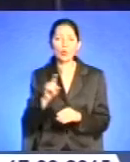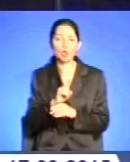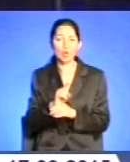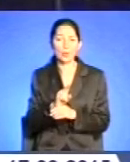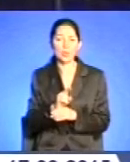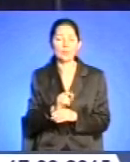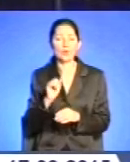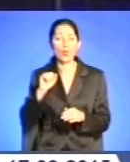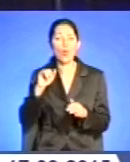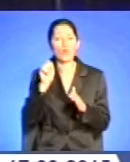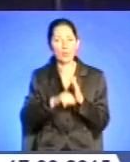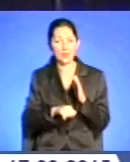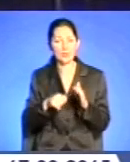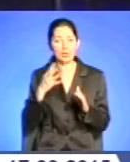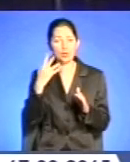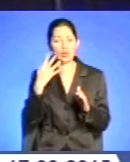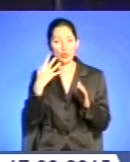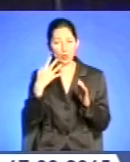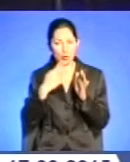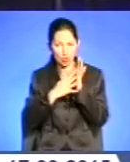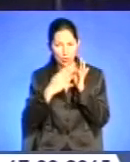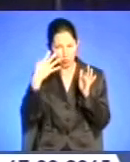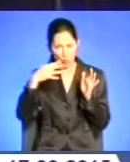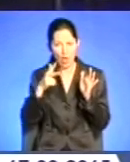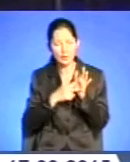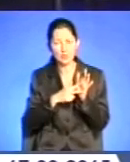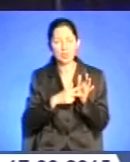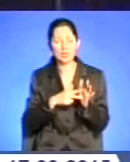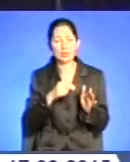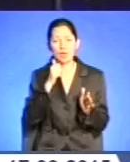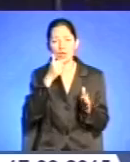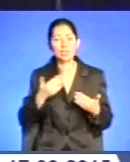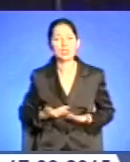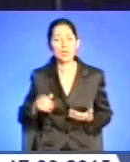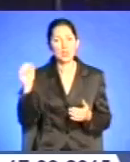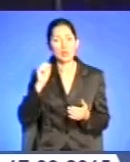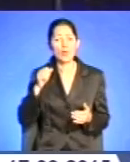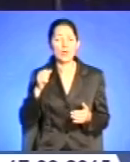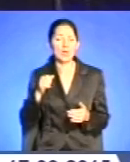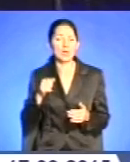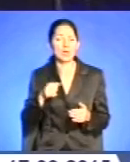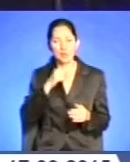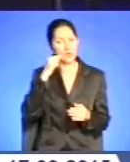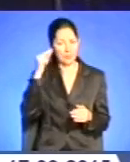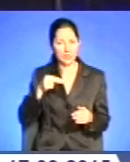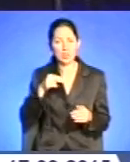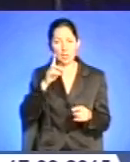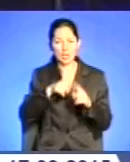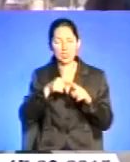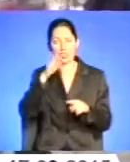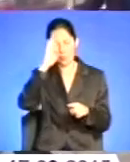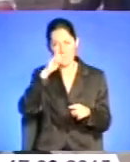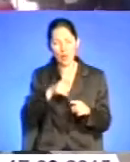У вбивстві 48-річної жительки Теребовлі підозрюють рідного брата. Відоматеріал сектору з військів з громадськістю УМВС в області.